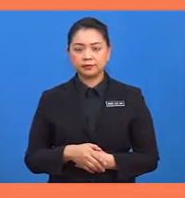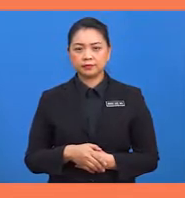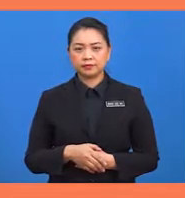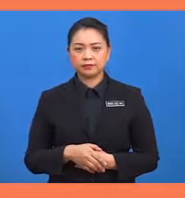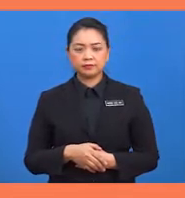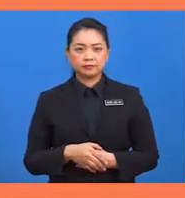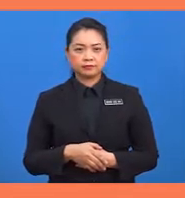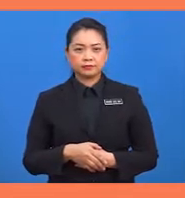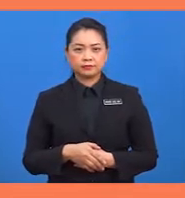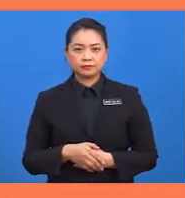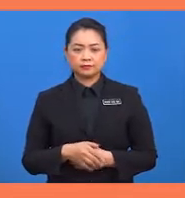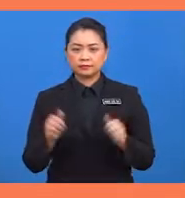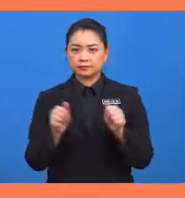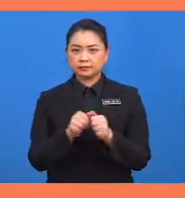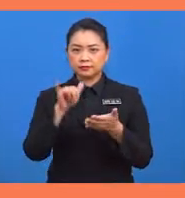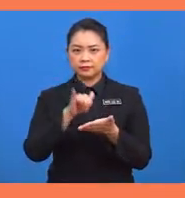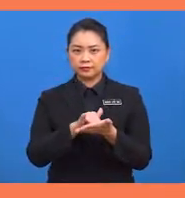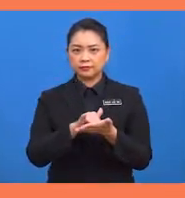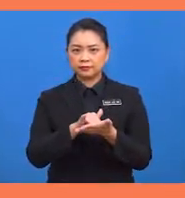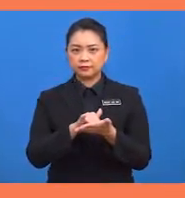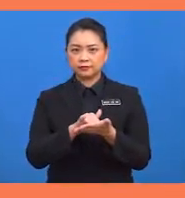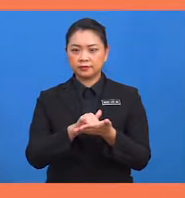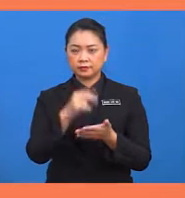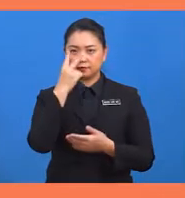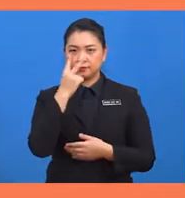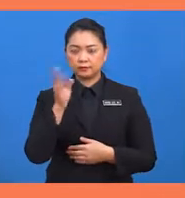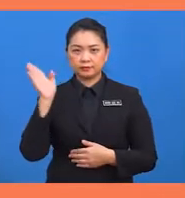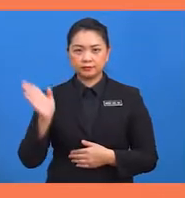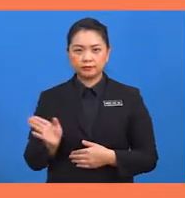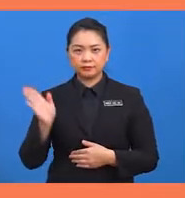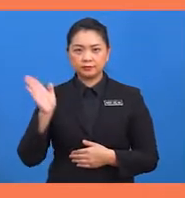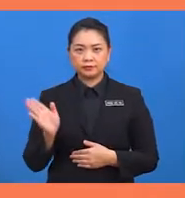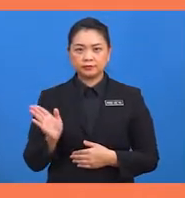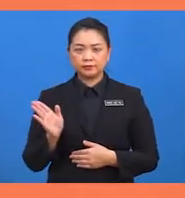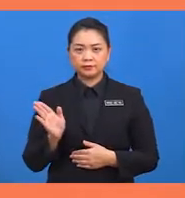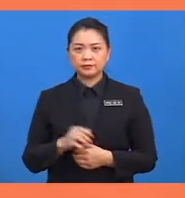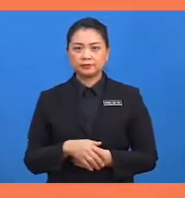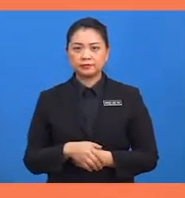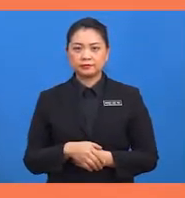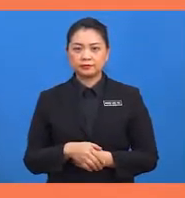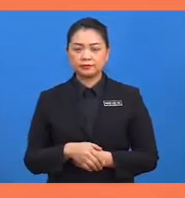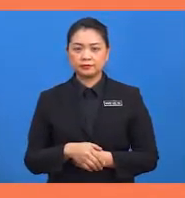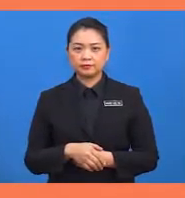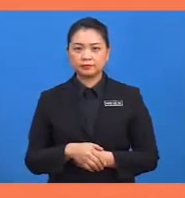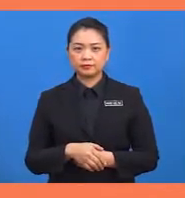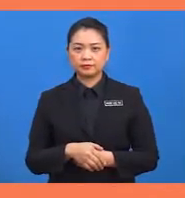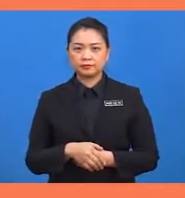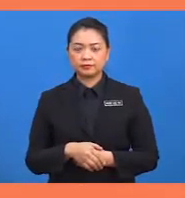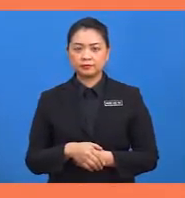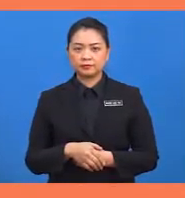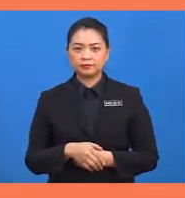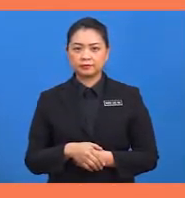Dengan itu, sudut C, B, D tambah sudut C, D, B bersamaan dengan